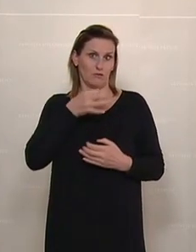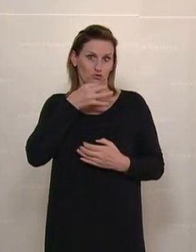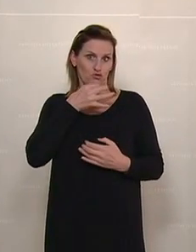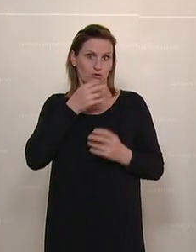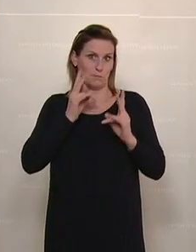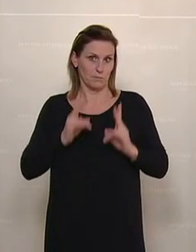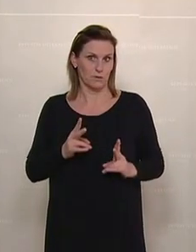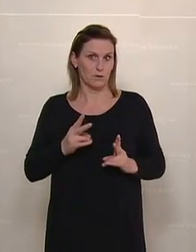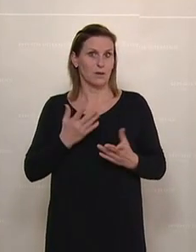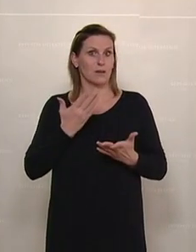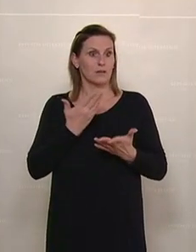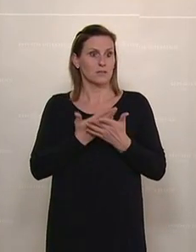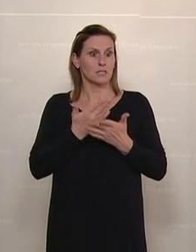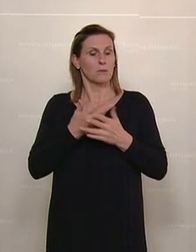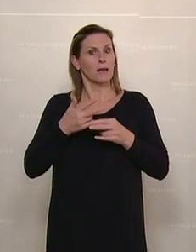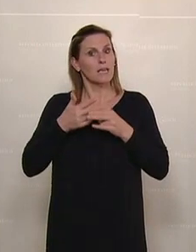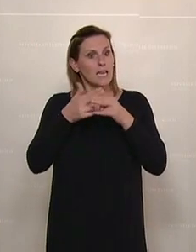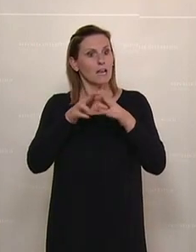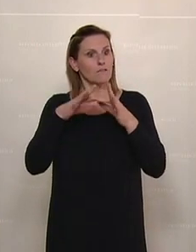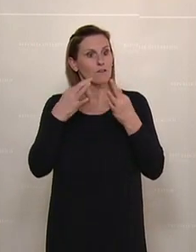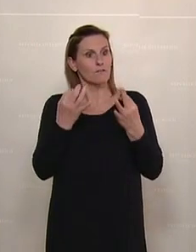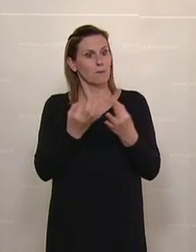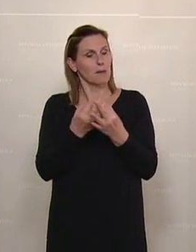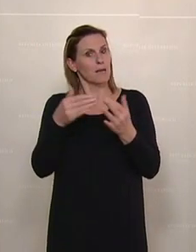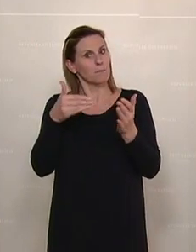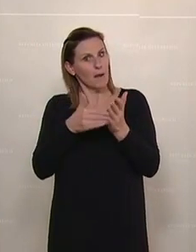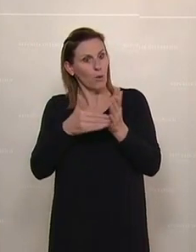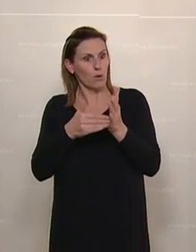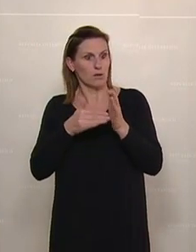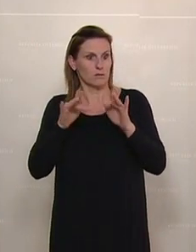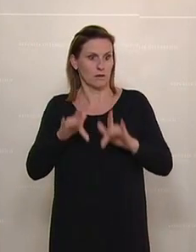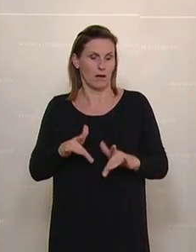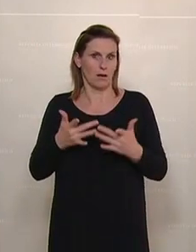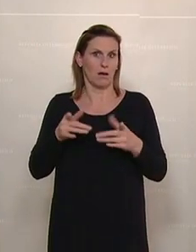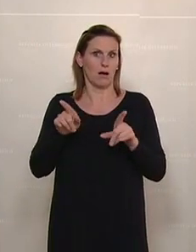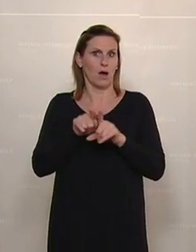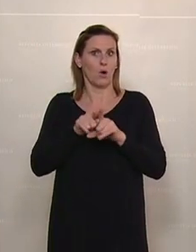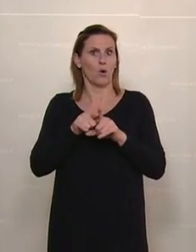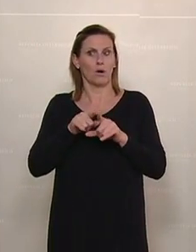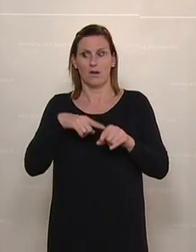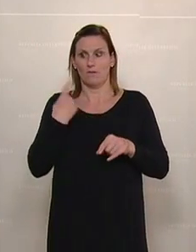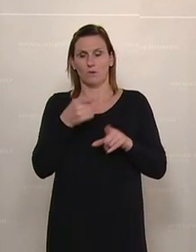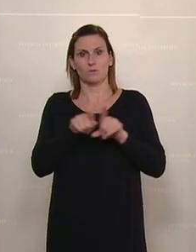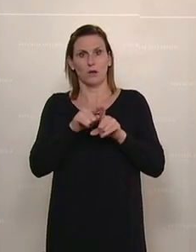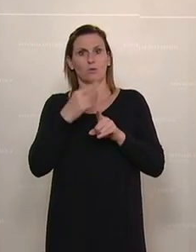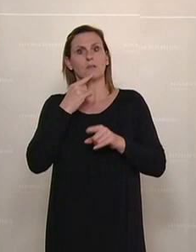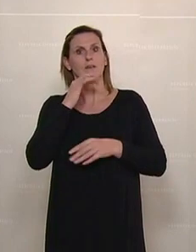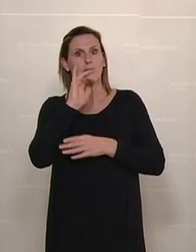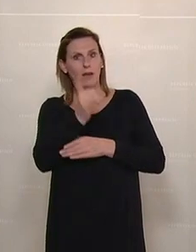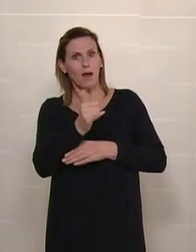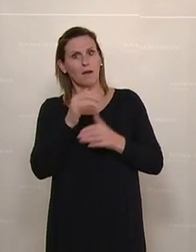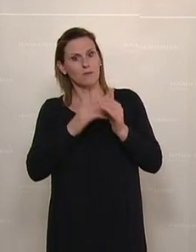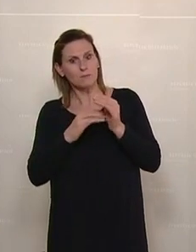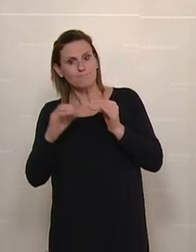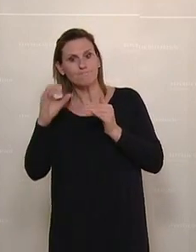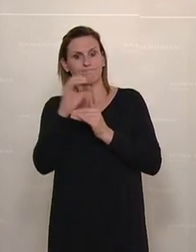natürlich die Aufsteckung der Hilfen für Familien unbedingt notwendig. Und darum gibt es von uns auch ein Jahr zur Aufsteckung vom